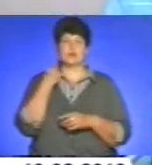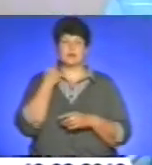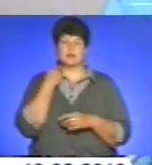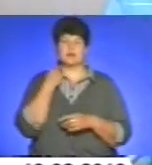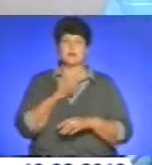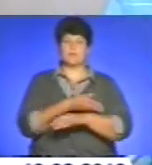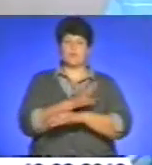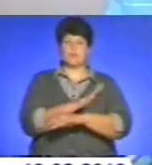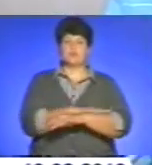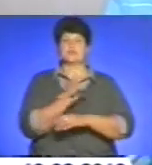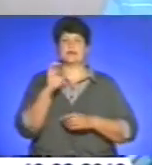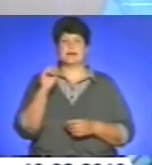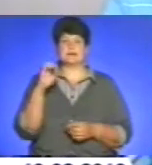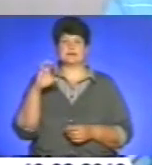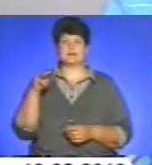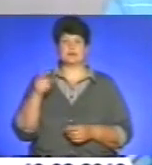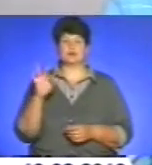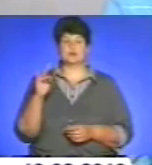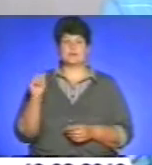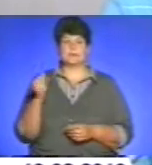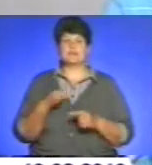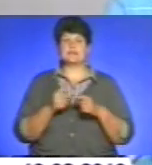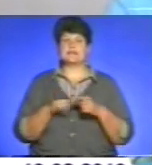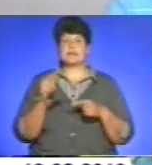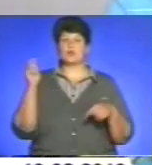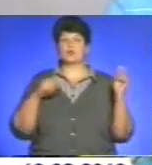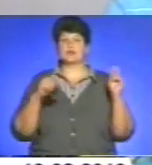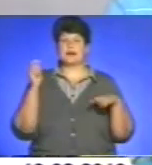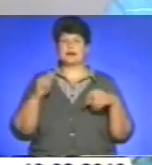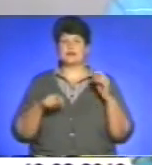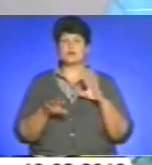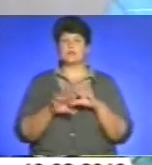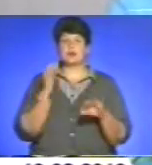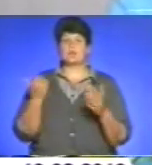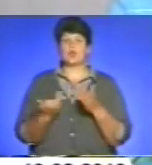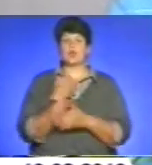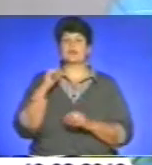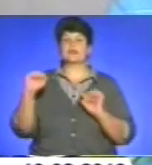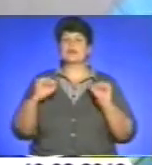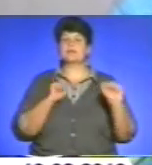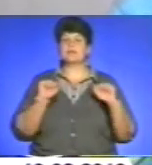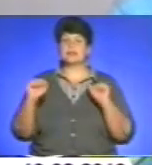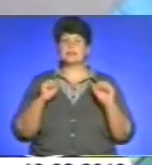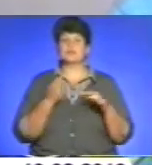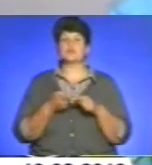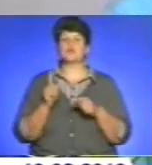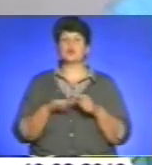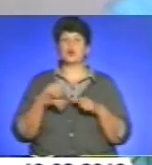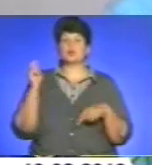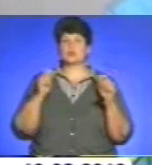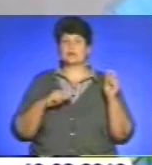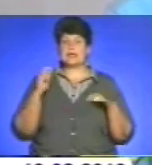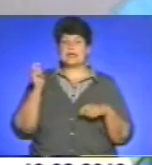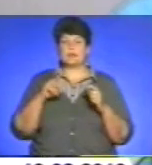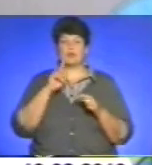конгрес обираємо нове керівництво, але від цього конгресу, світовий конгрес